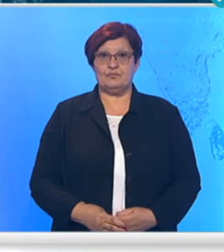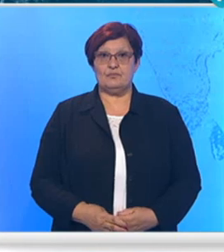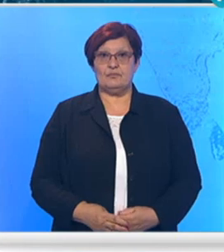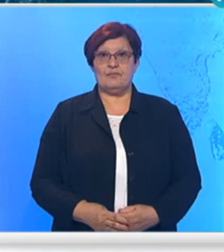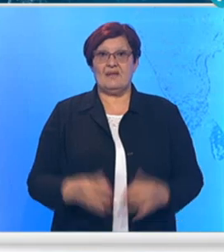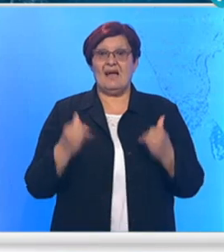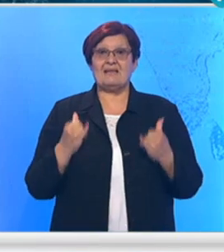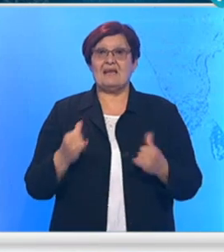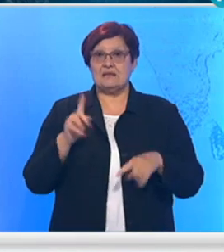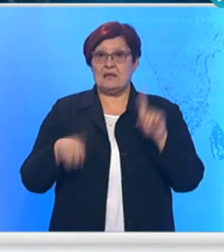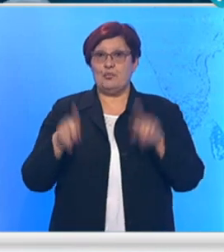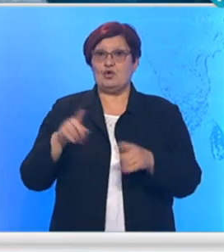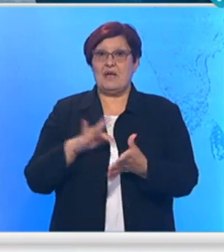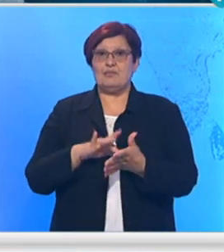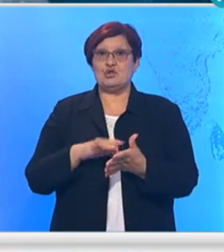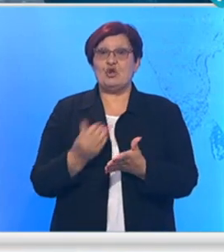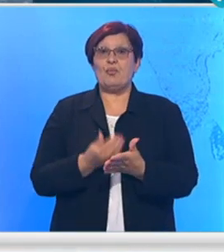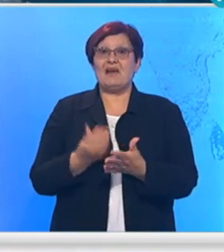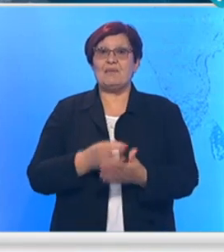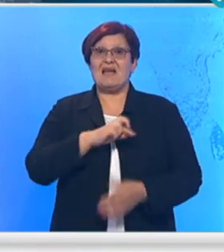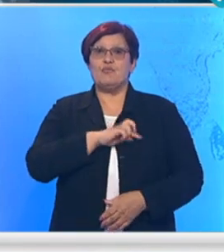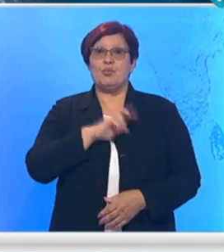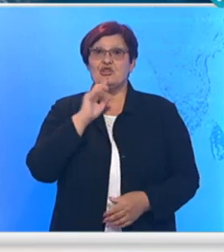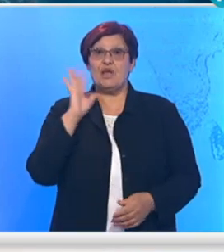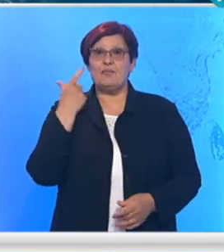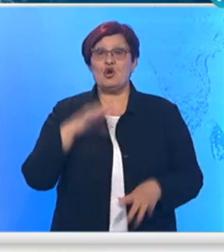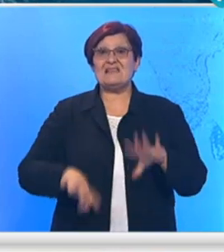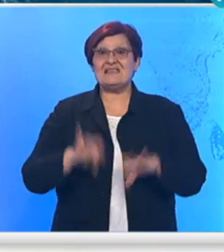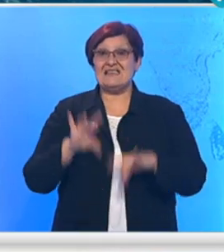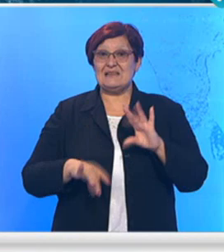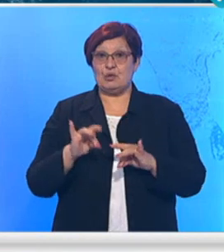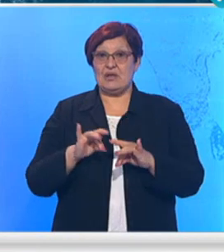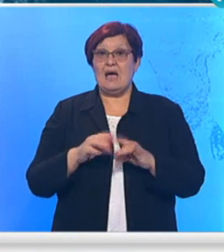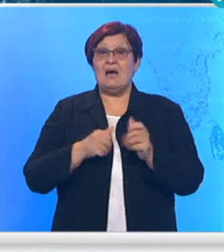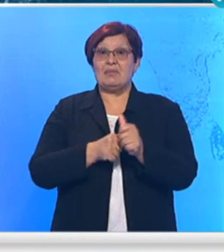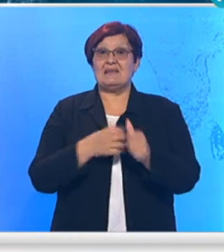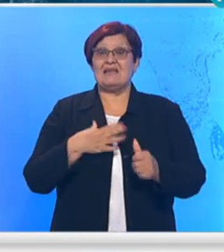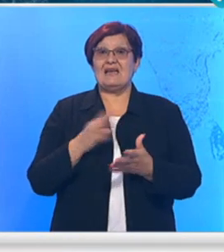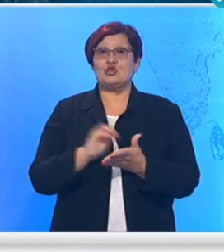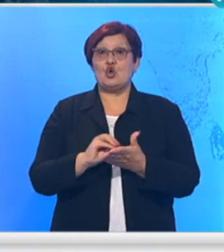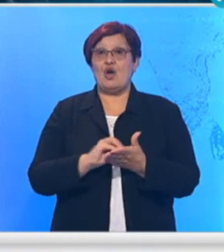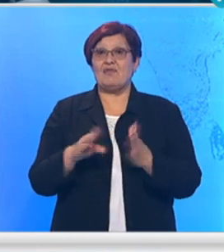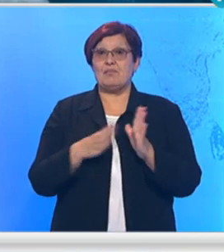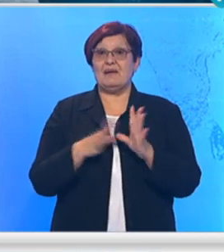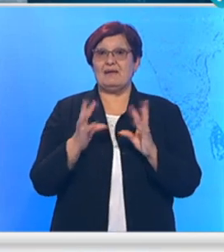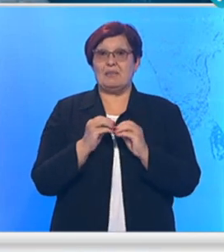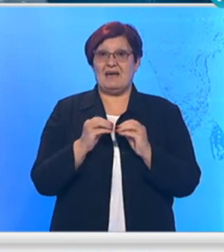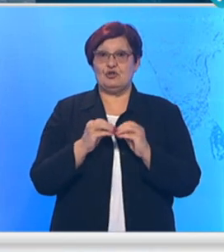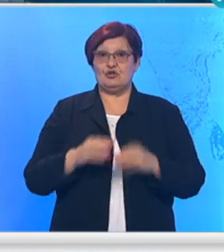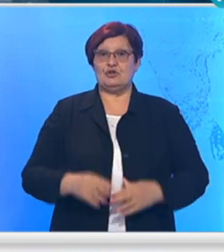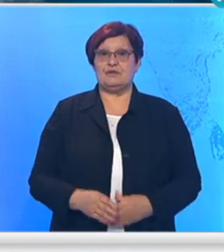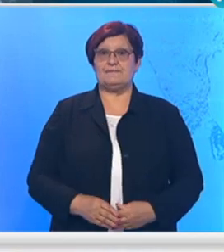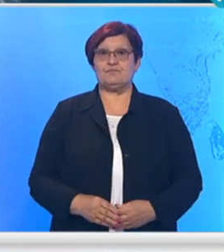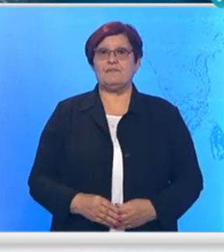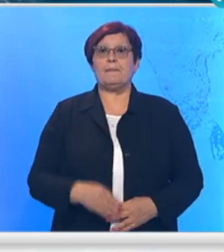Danas se na pojedini mestima ponavljaju republički i pokrenjski izbori, a prati ih naš novinar Milan Brašnjović.